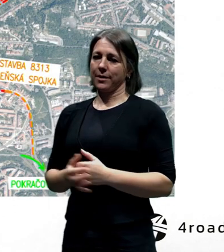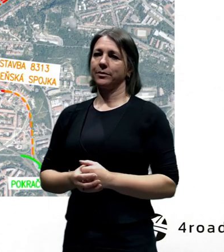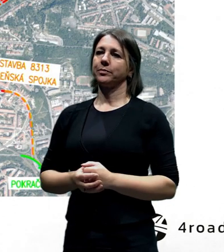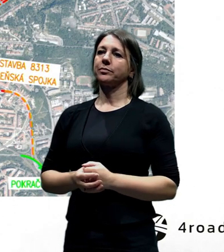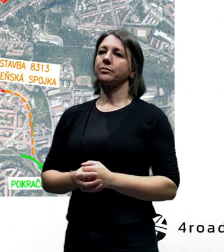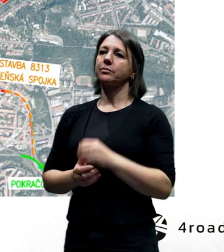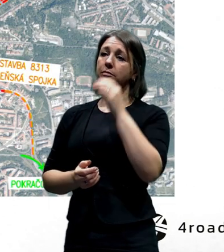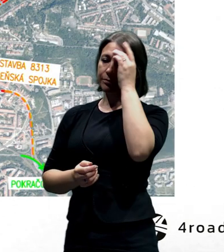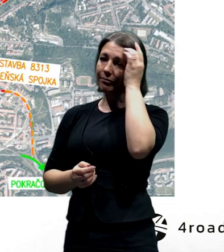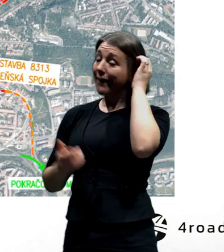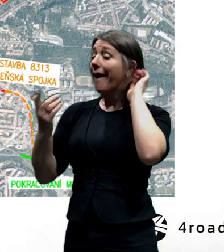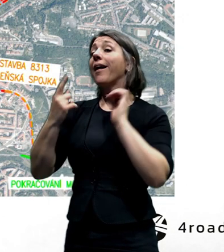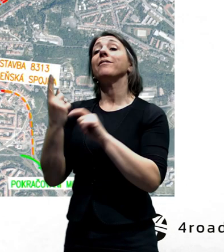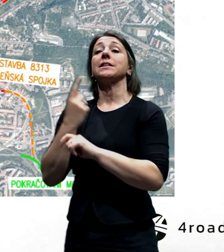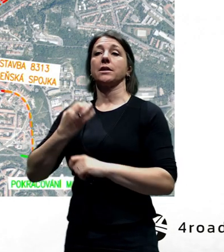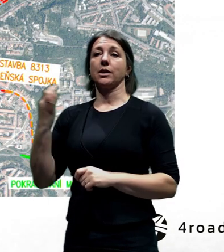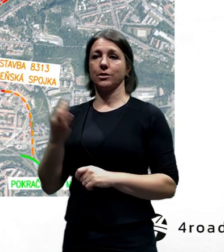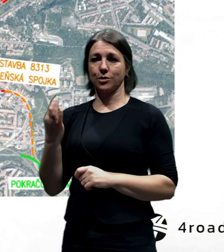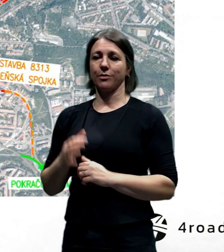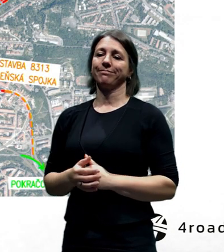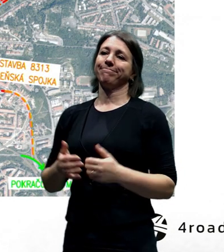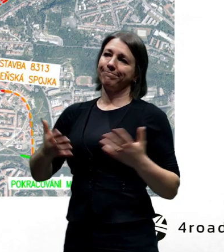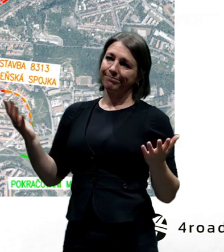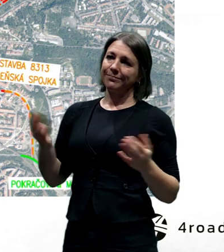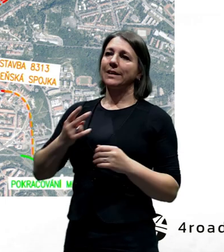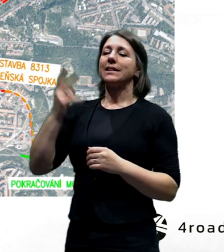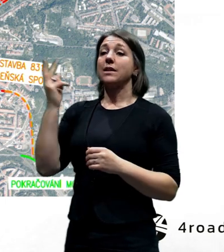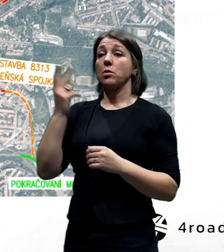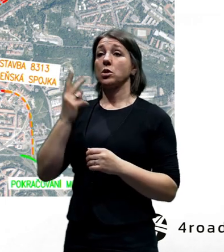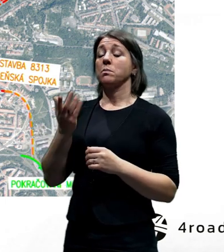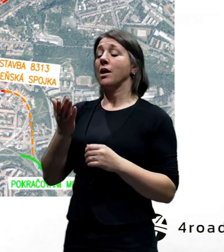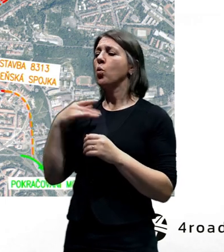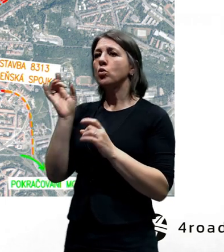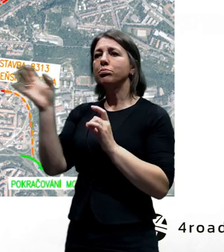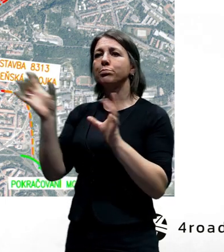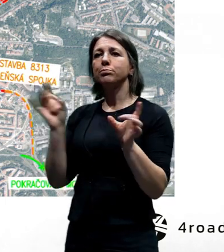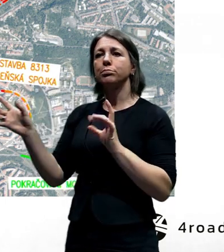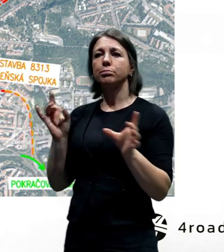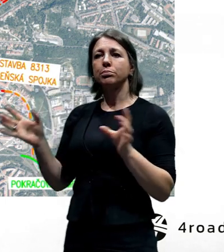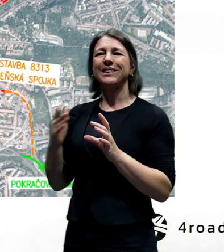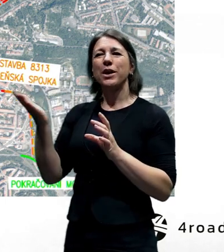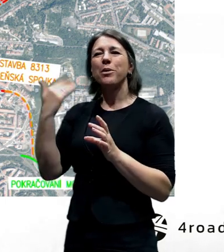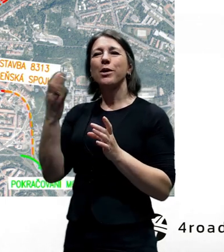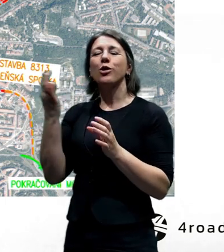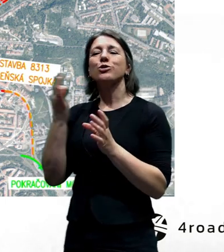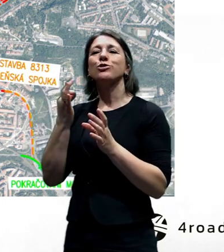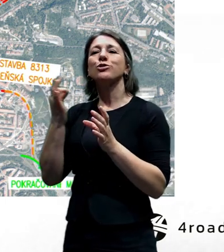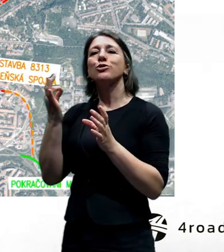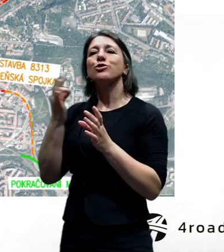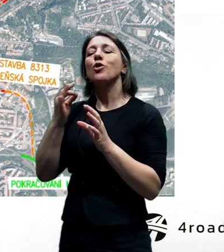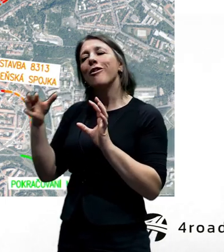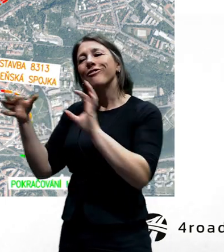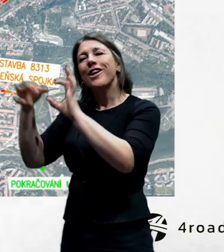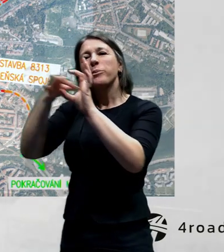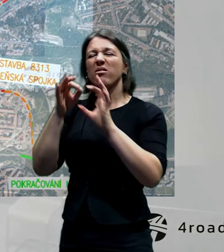Nese to sebou to, že v podstatě byla odstraněna většina povrchových vazep,